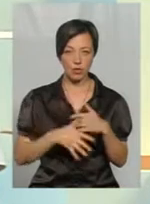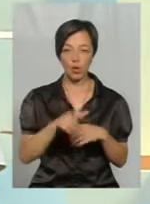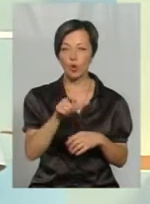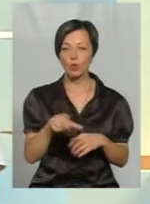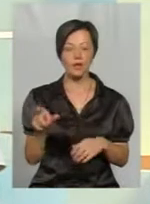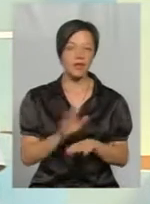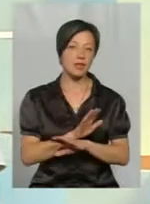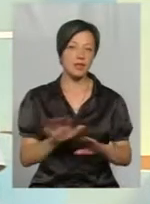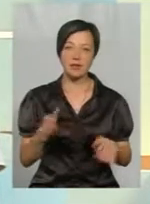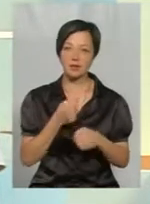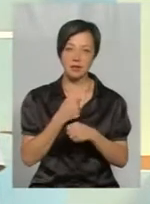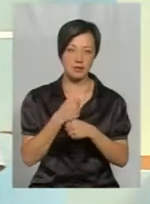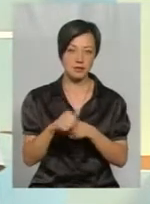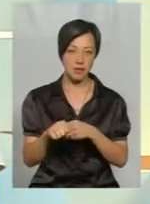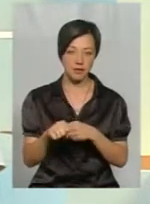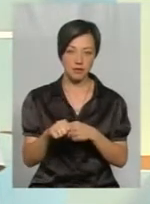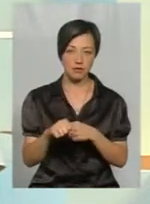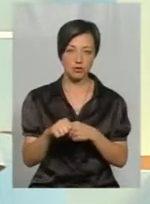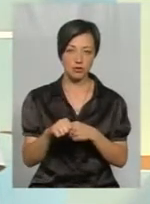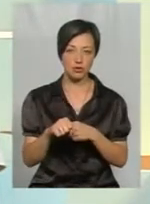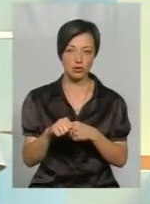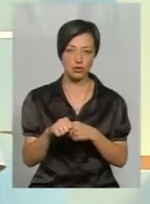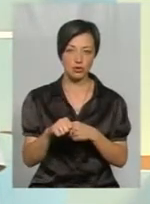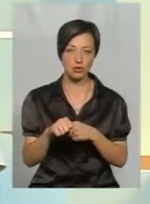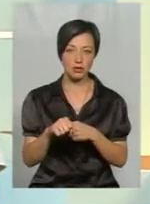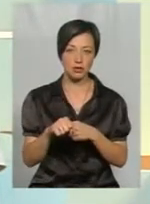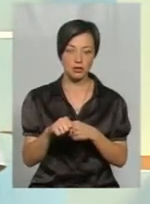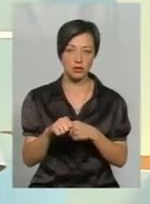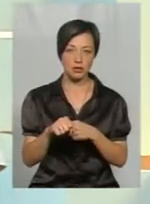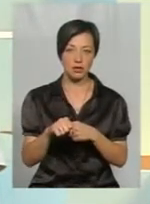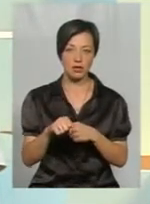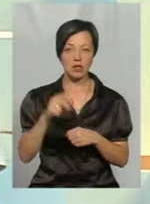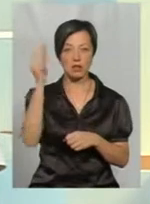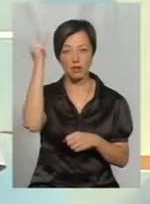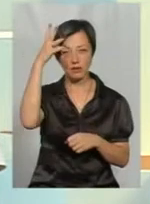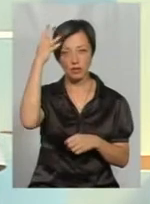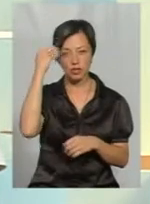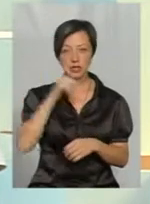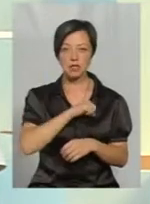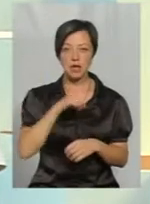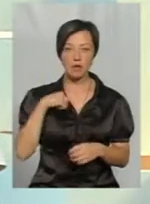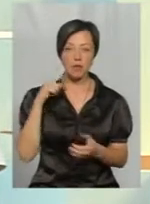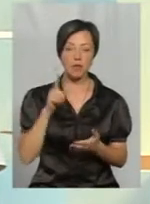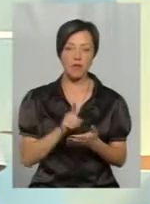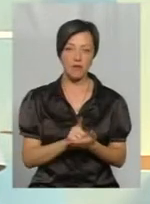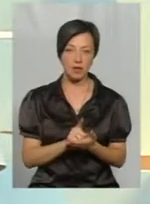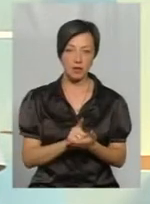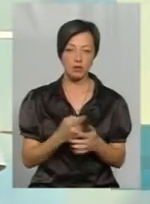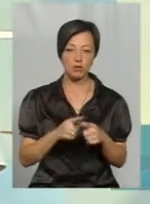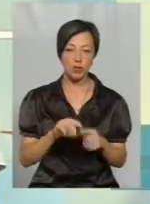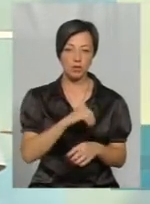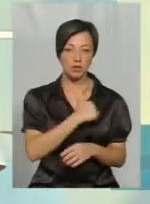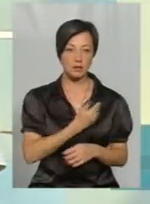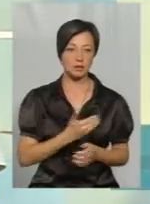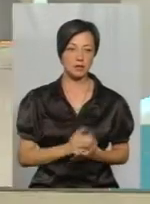не заставиш навчитись, вони самі повинні цього захотіти.